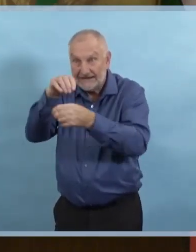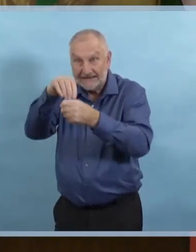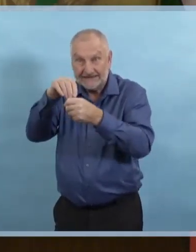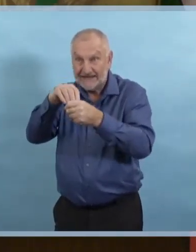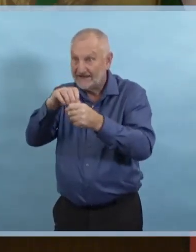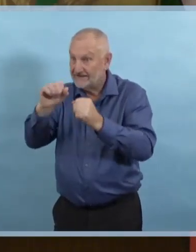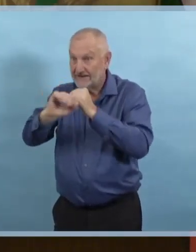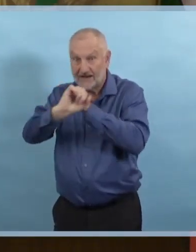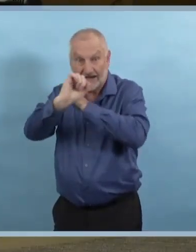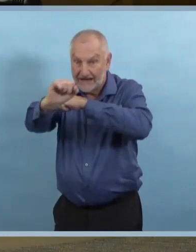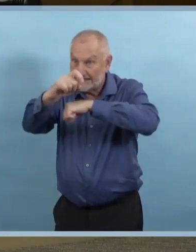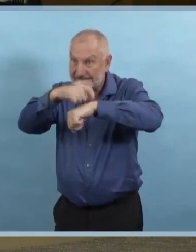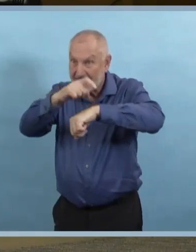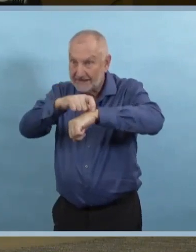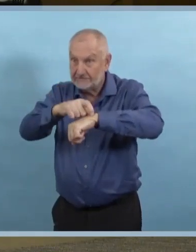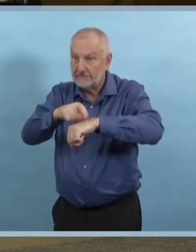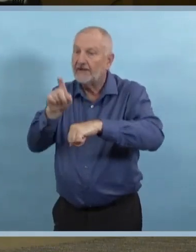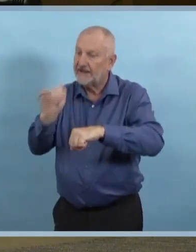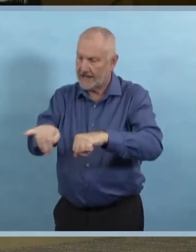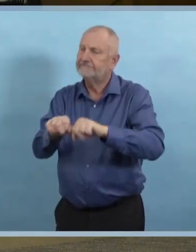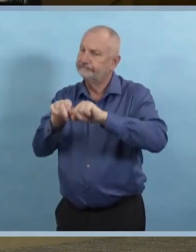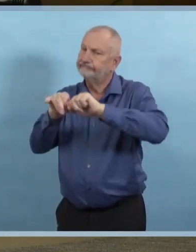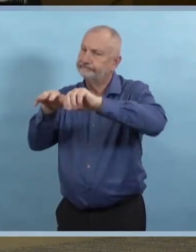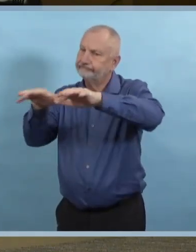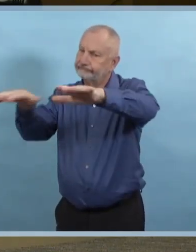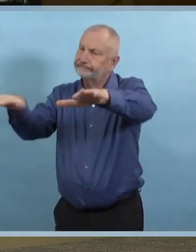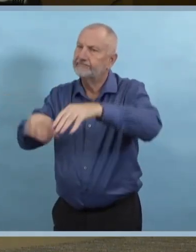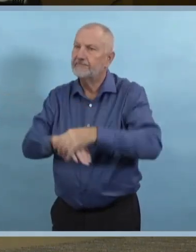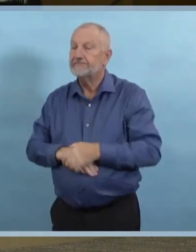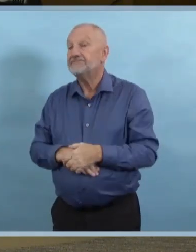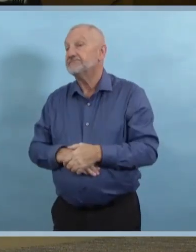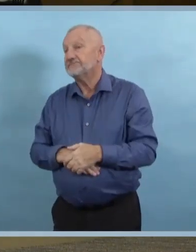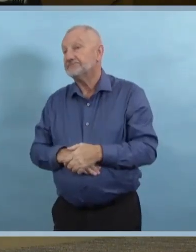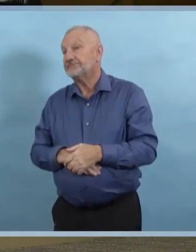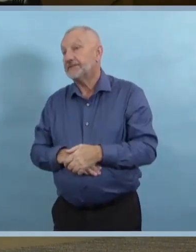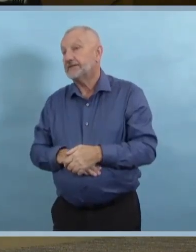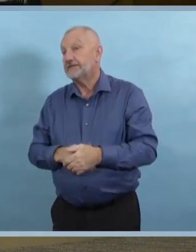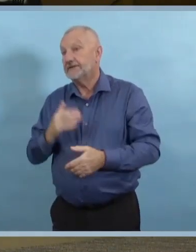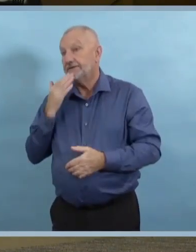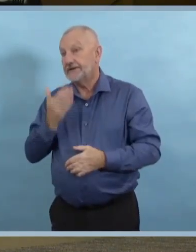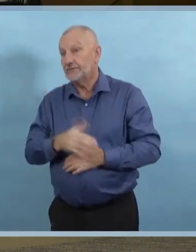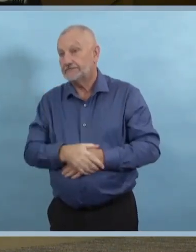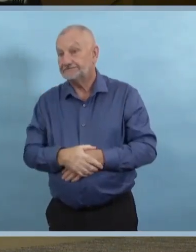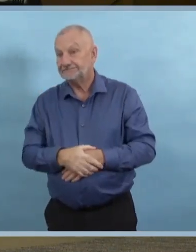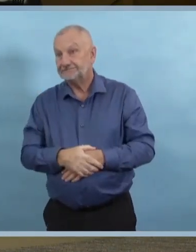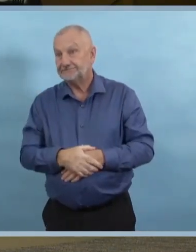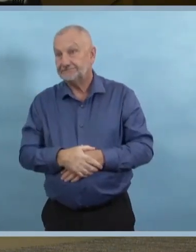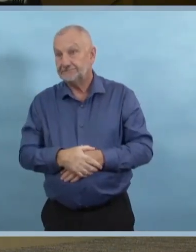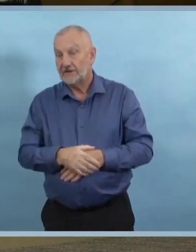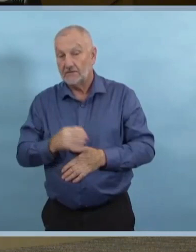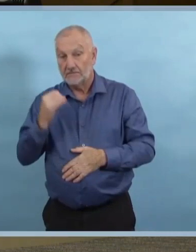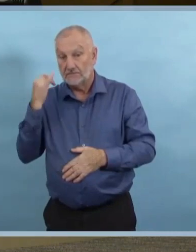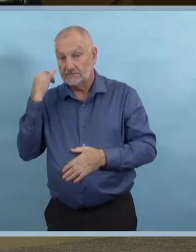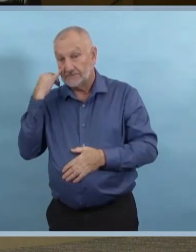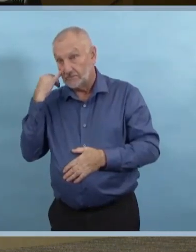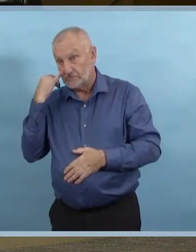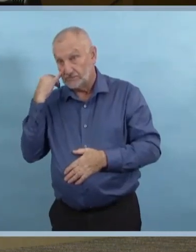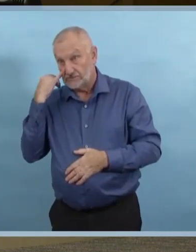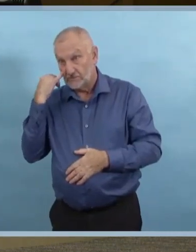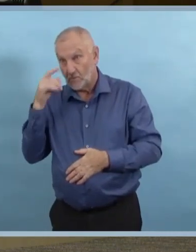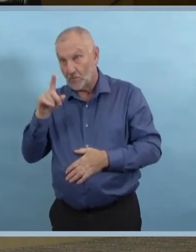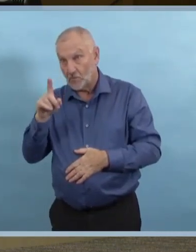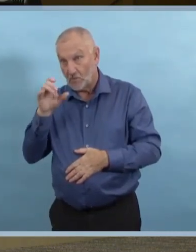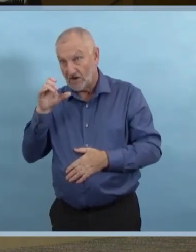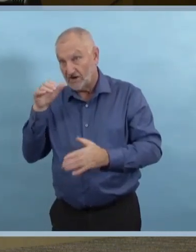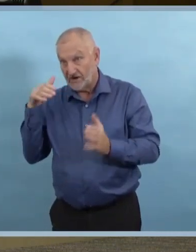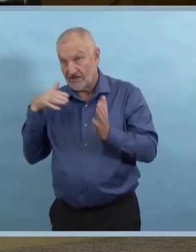D'accord. Et quel est le taux de cas par 100 000 pour la district de Steinbach comparé à